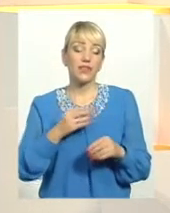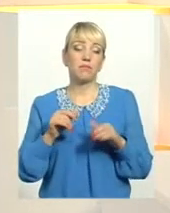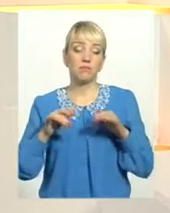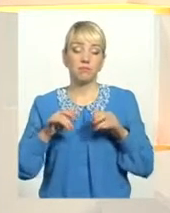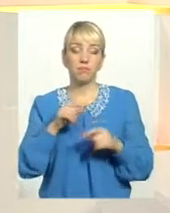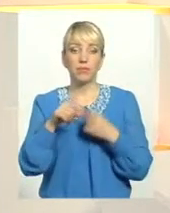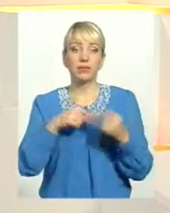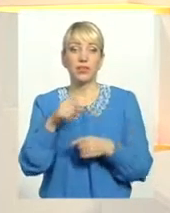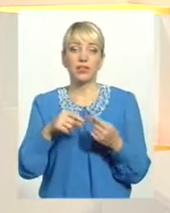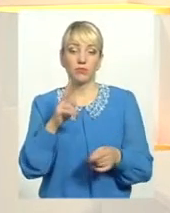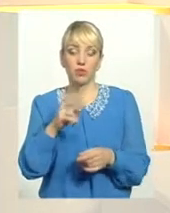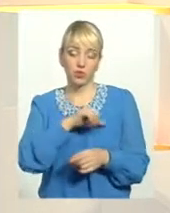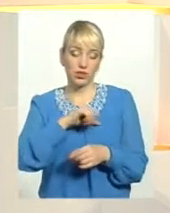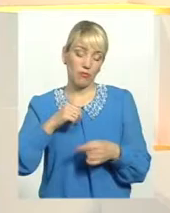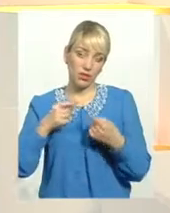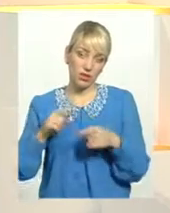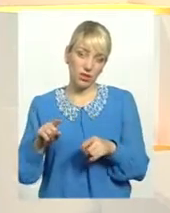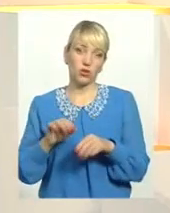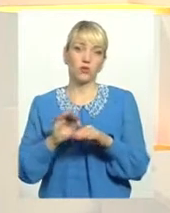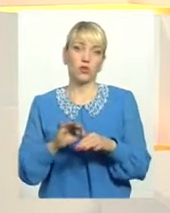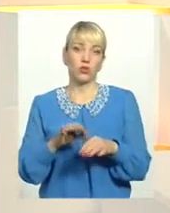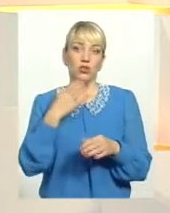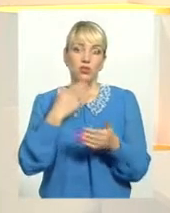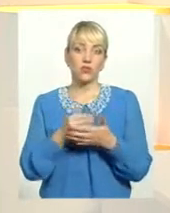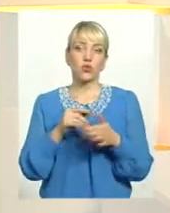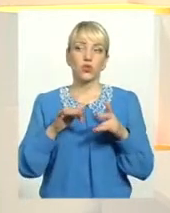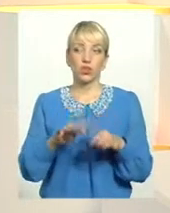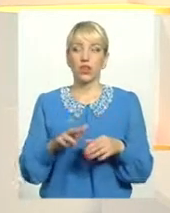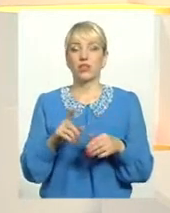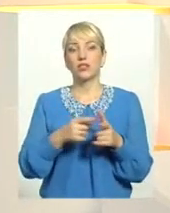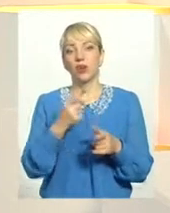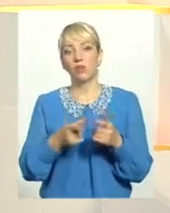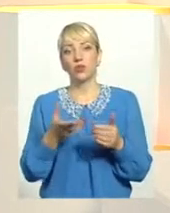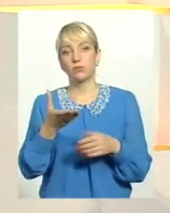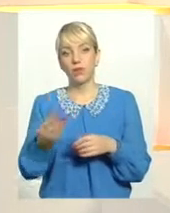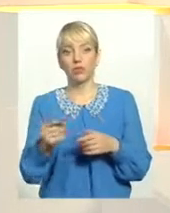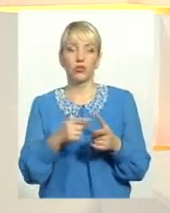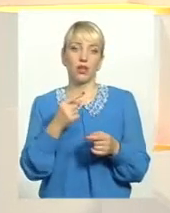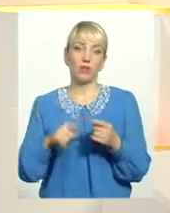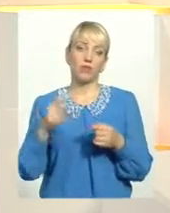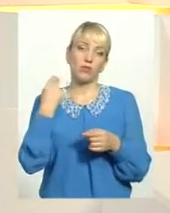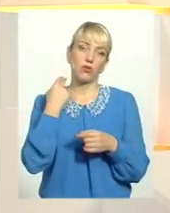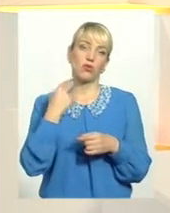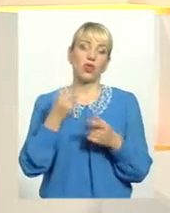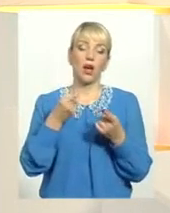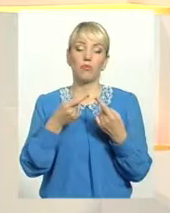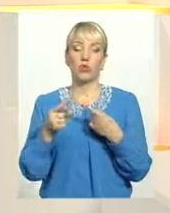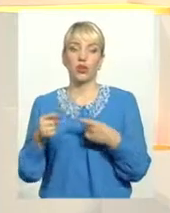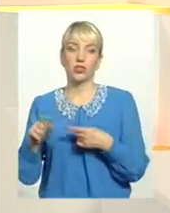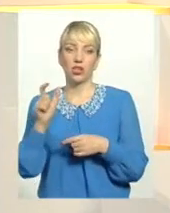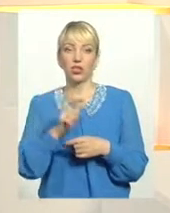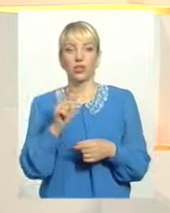свою діяльність, то вони або сплачують, або боргують. Ну, а решта людей, які є найманими в